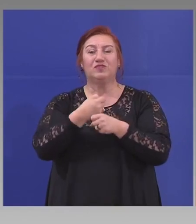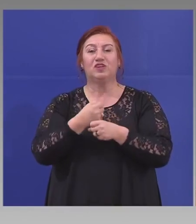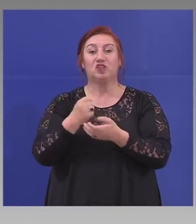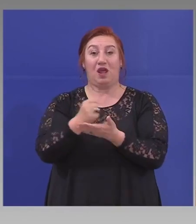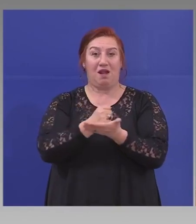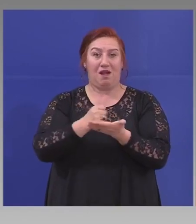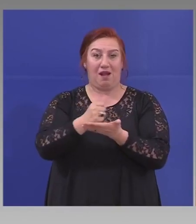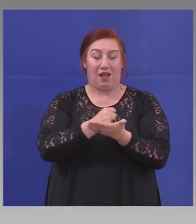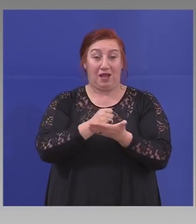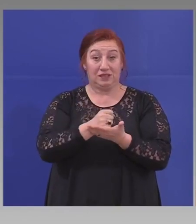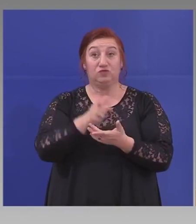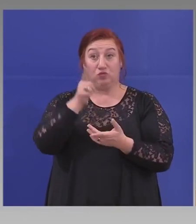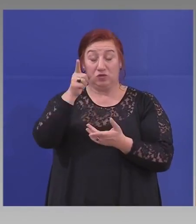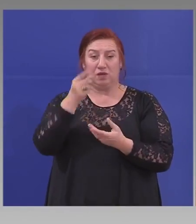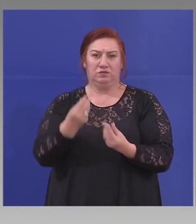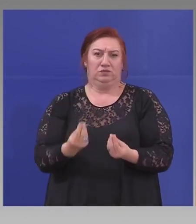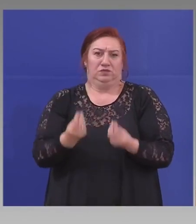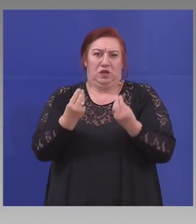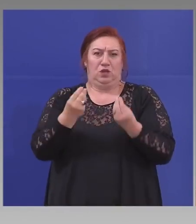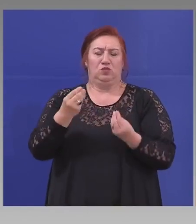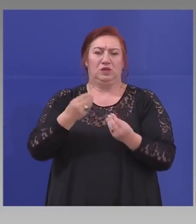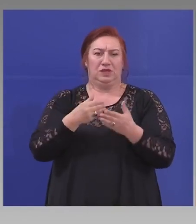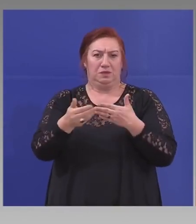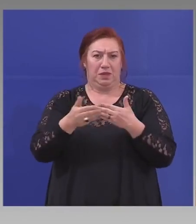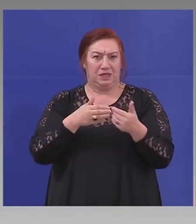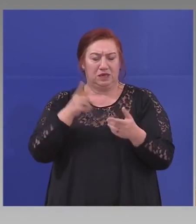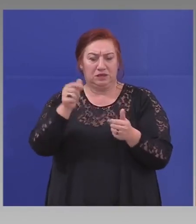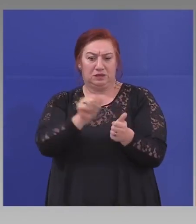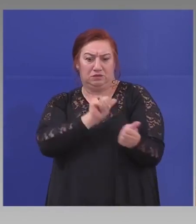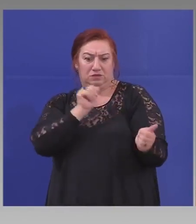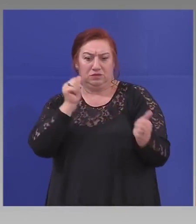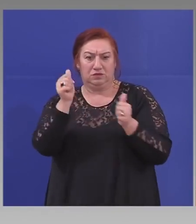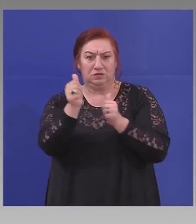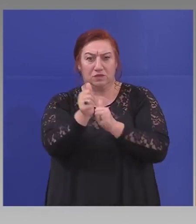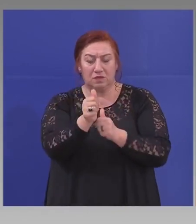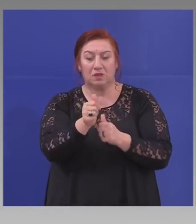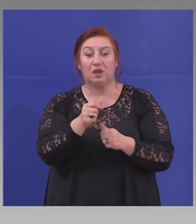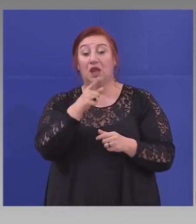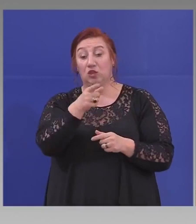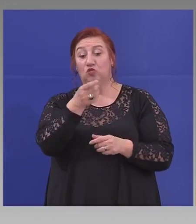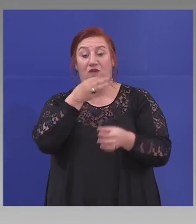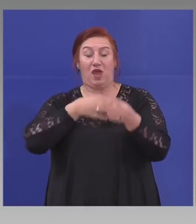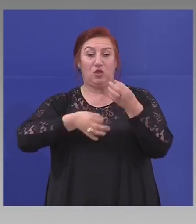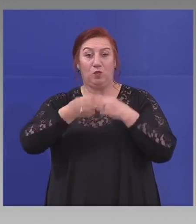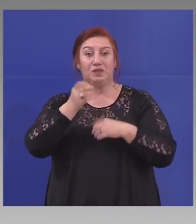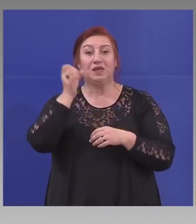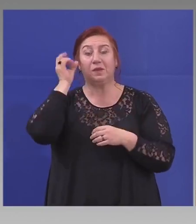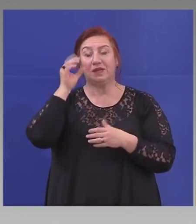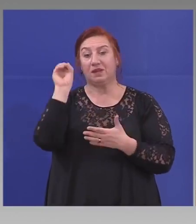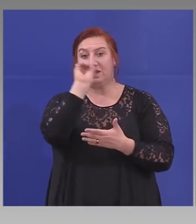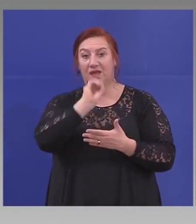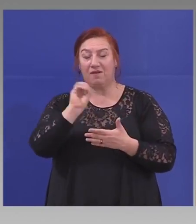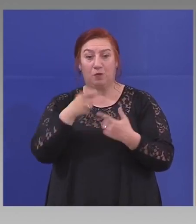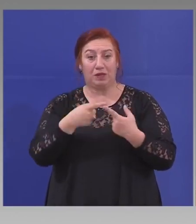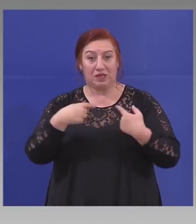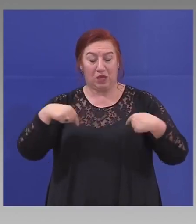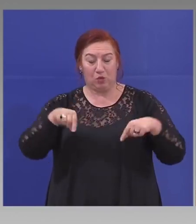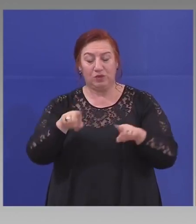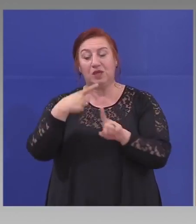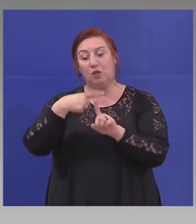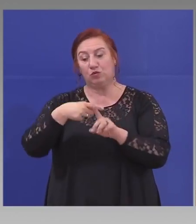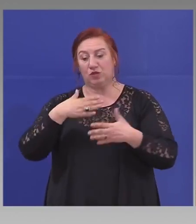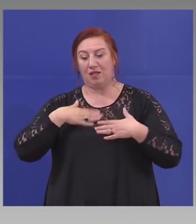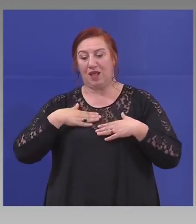Те били най-напред. Това ни информира председател на Европейската комисия и нашия комисар.